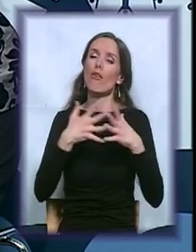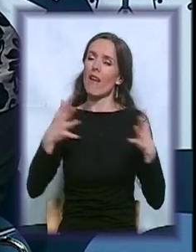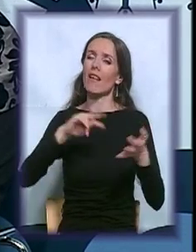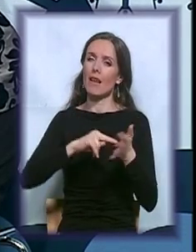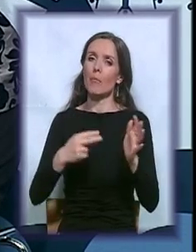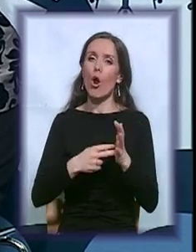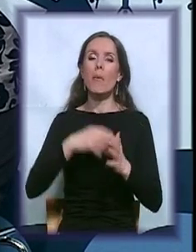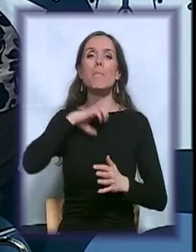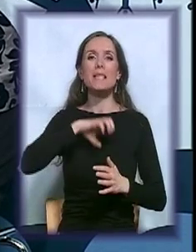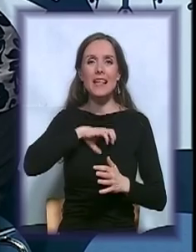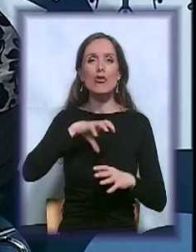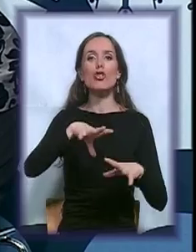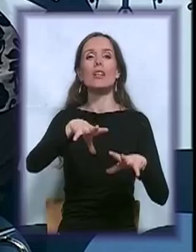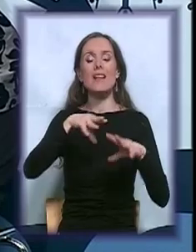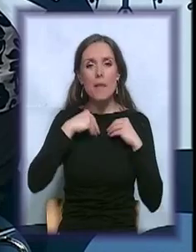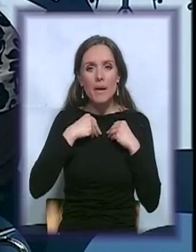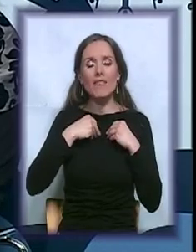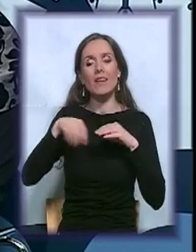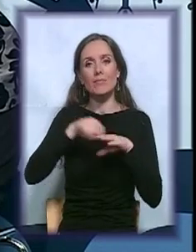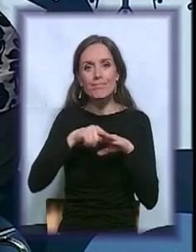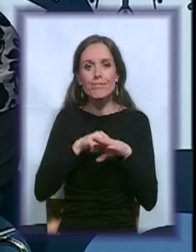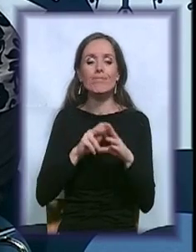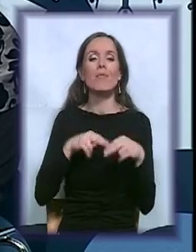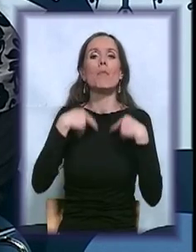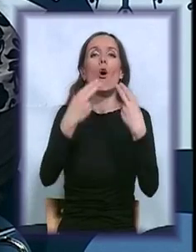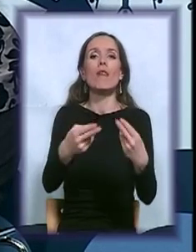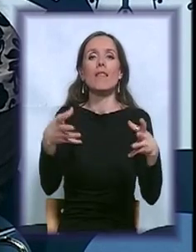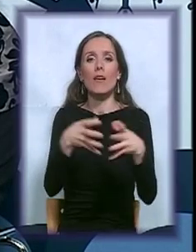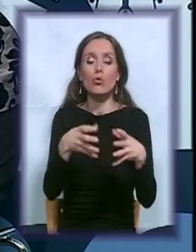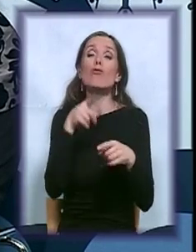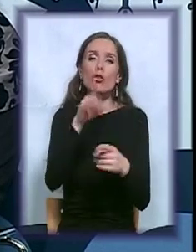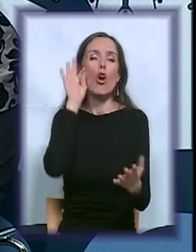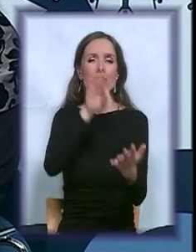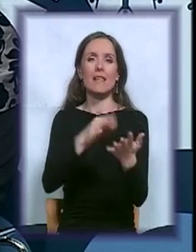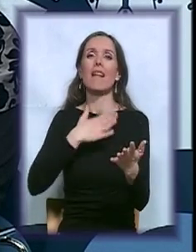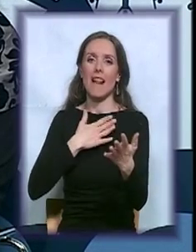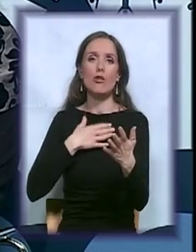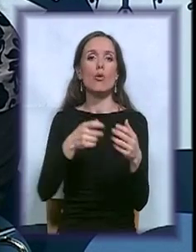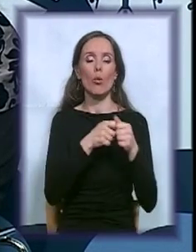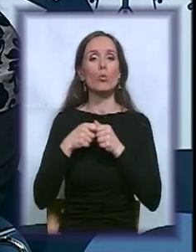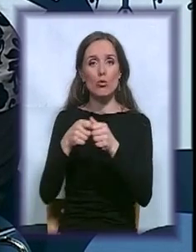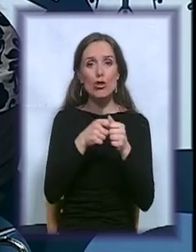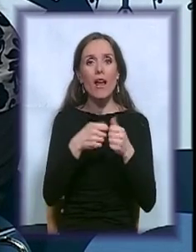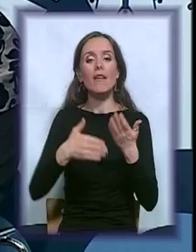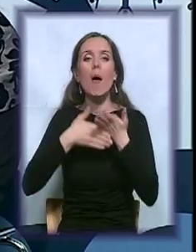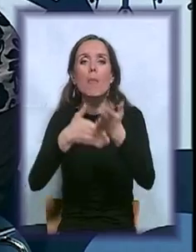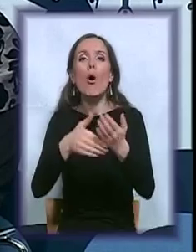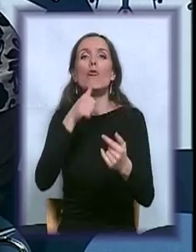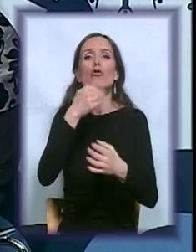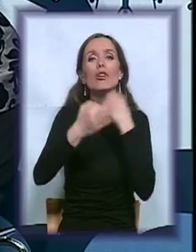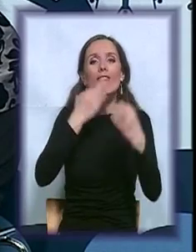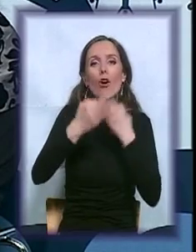psihičkog oporavka, resocializacije. To je cilj našeg udruženja. Pomoć i informacija